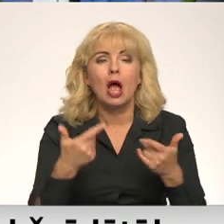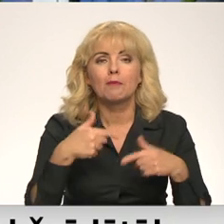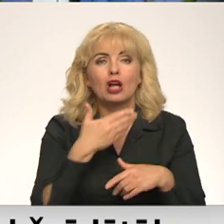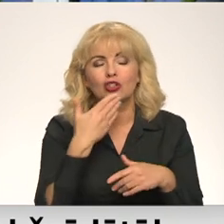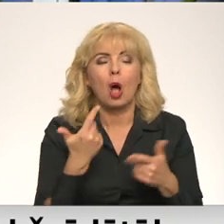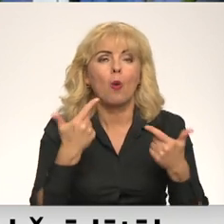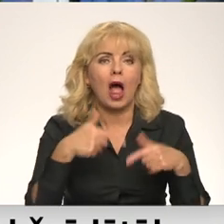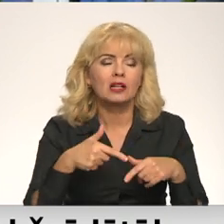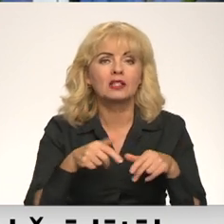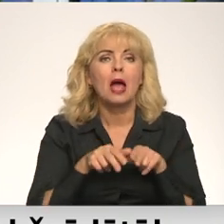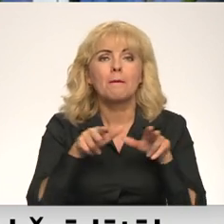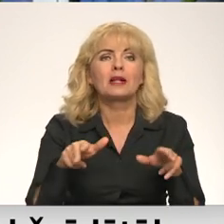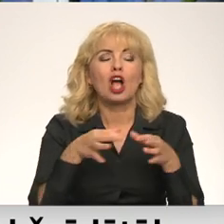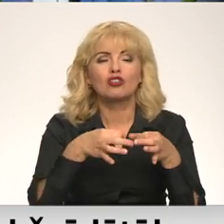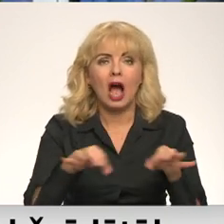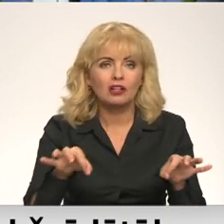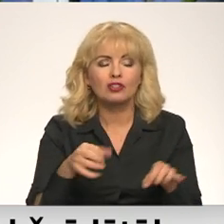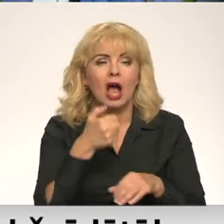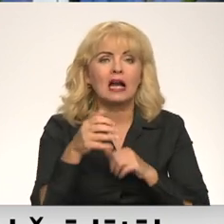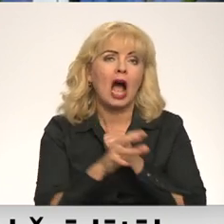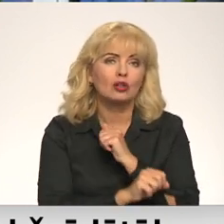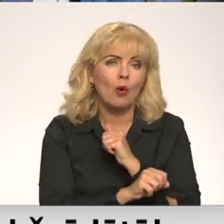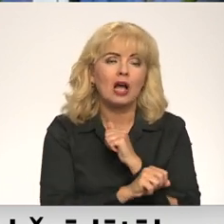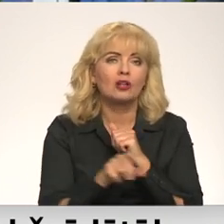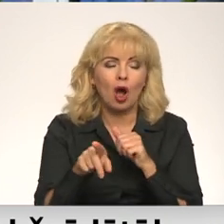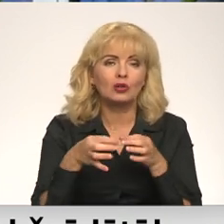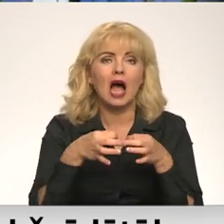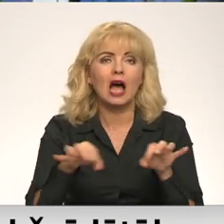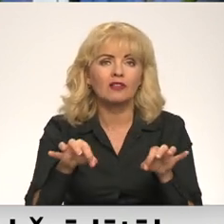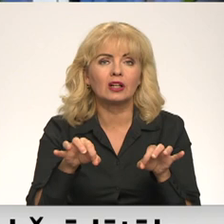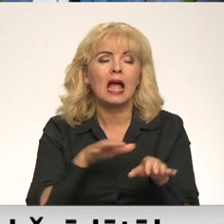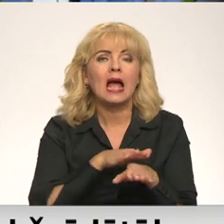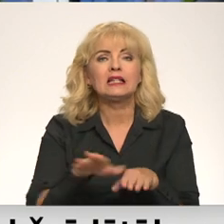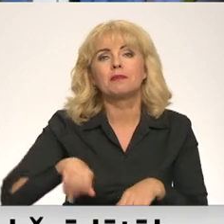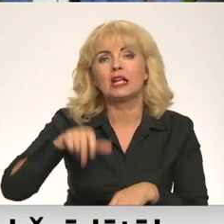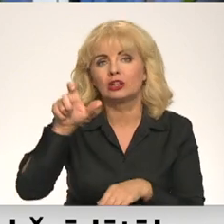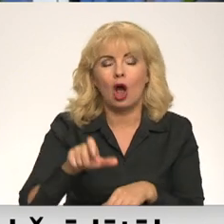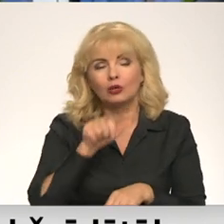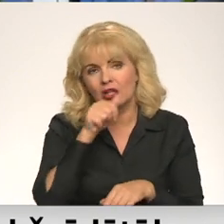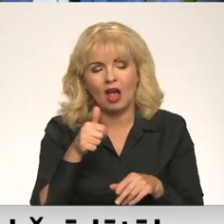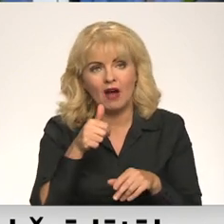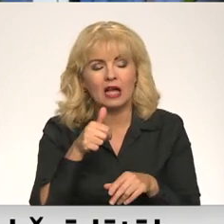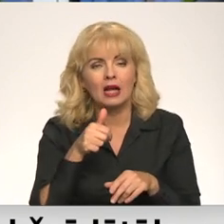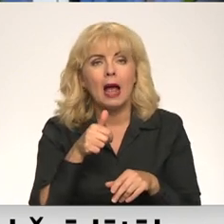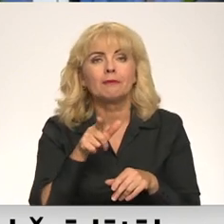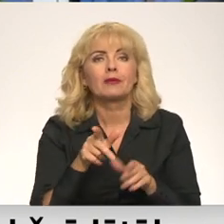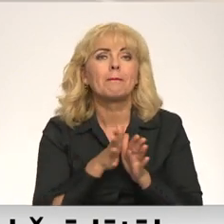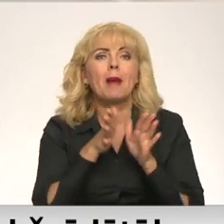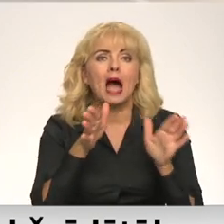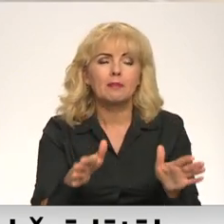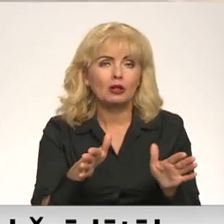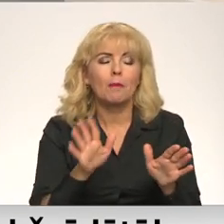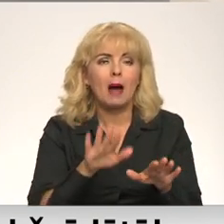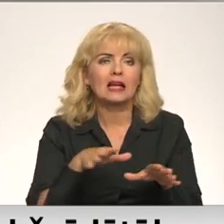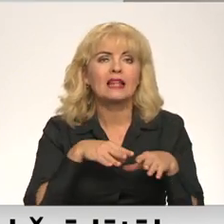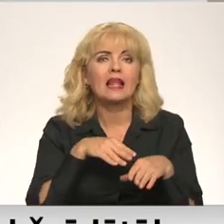īstais laiks priekšsādājai atbrīvošanai, gadu noglej jau atstādināt izpildu direktori, tāpat nevarot piekrist pārmetumiem par nepaveiktījiem darbiem.